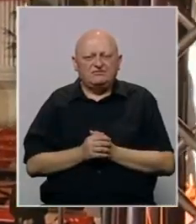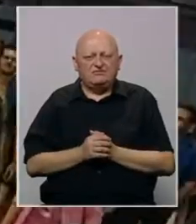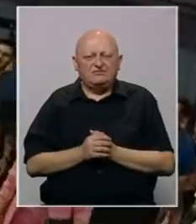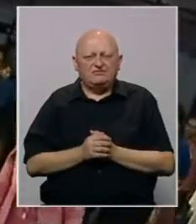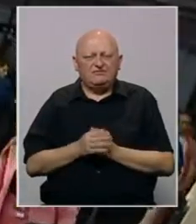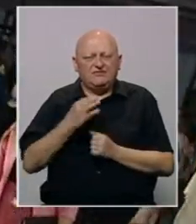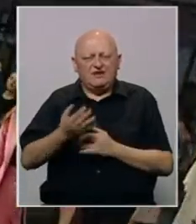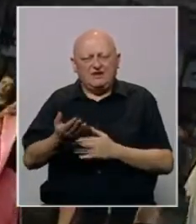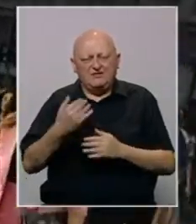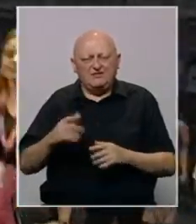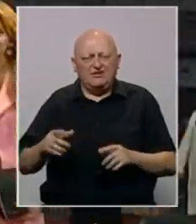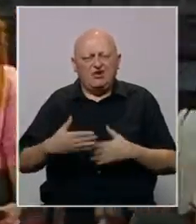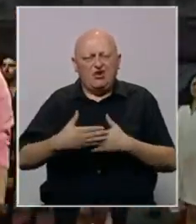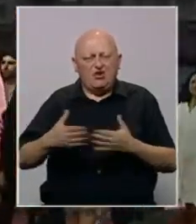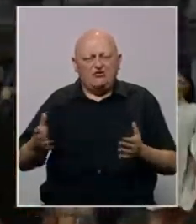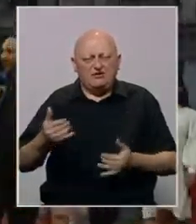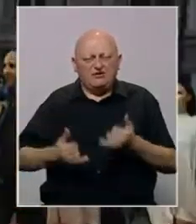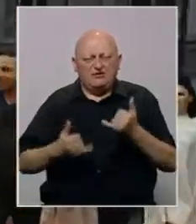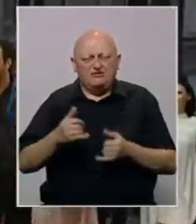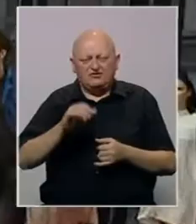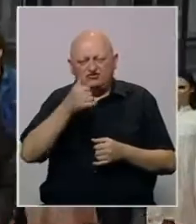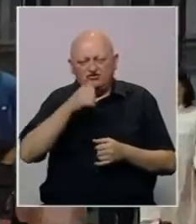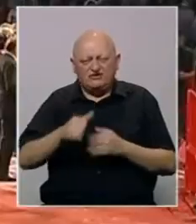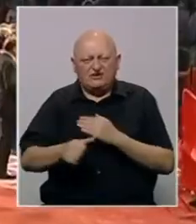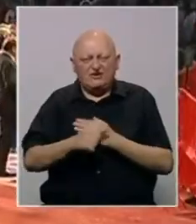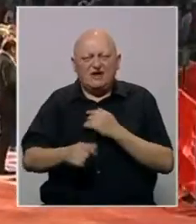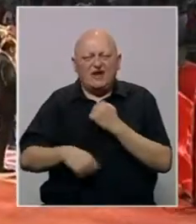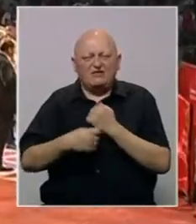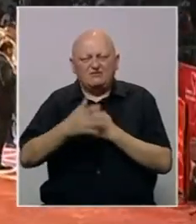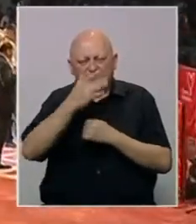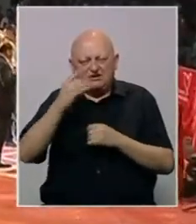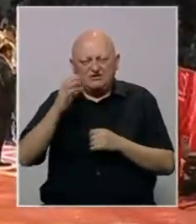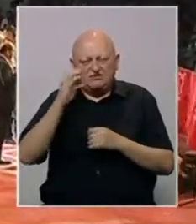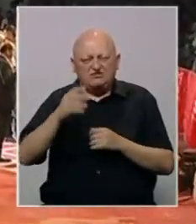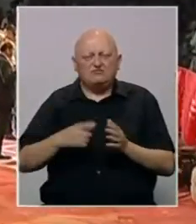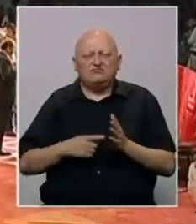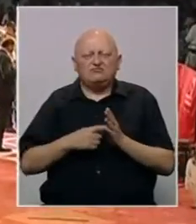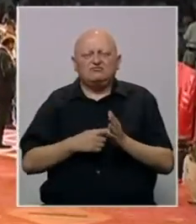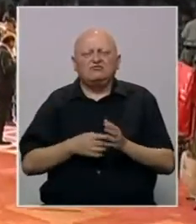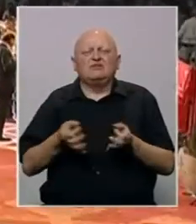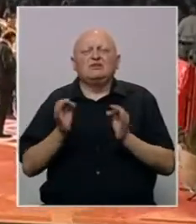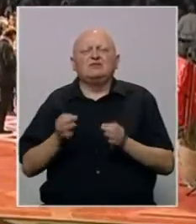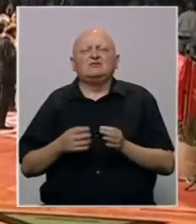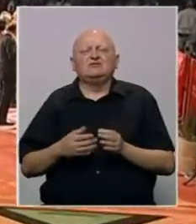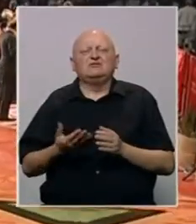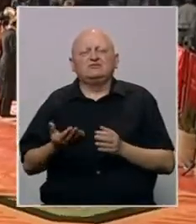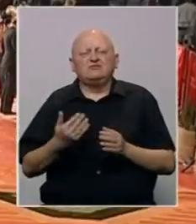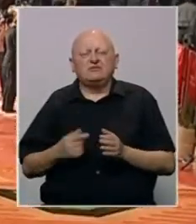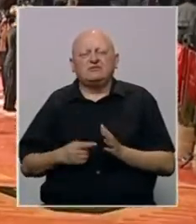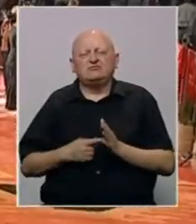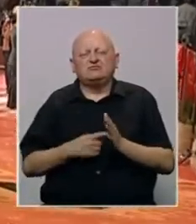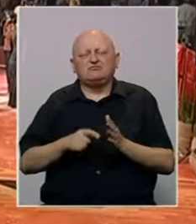Dan prije svečanog otvorenja festivala u četvrtak 11. augusta u ljetnom kinu biće upriličena specijalna pretfestivalska